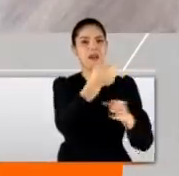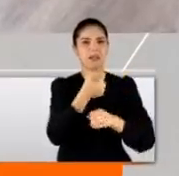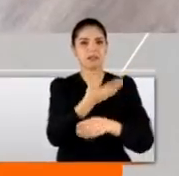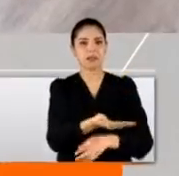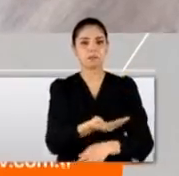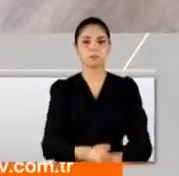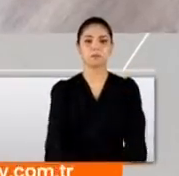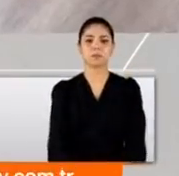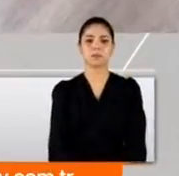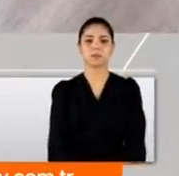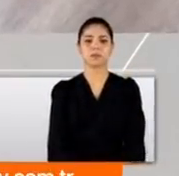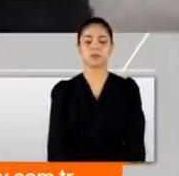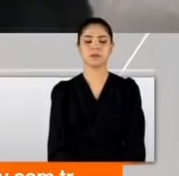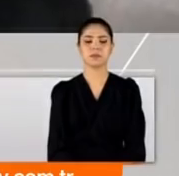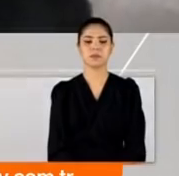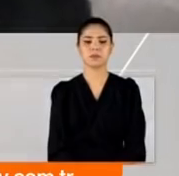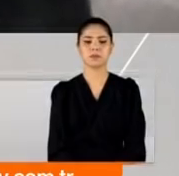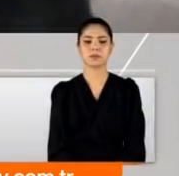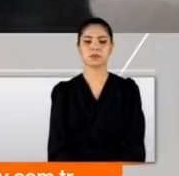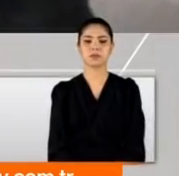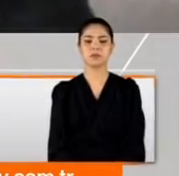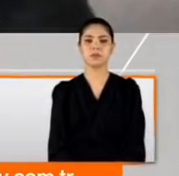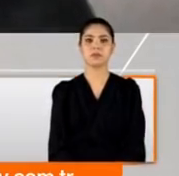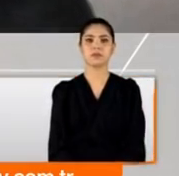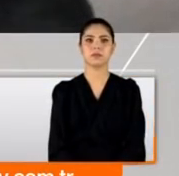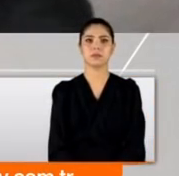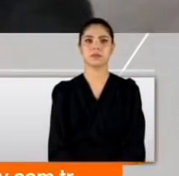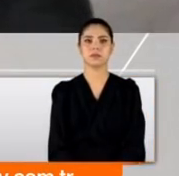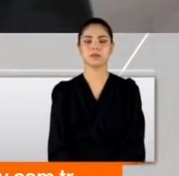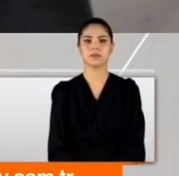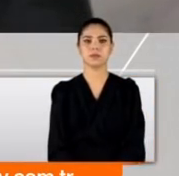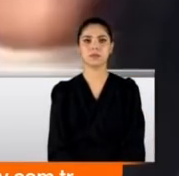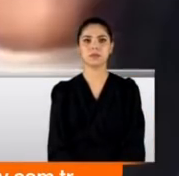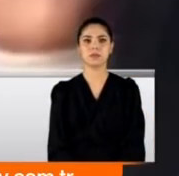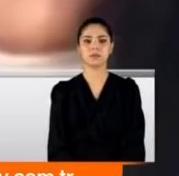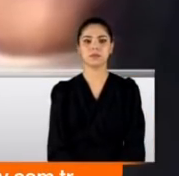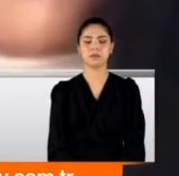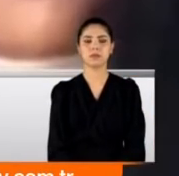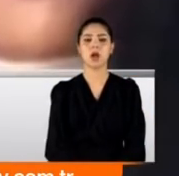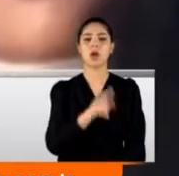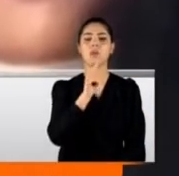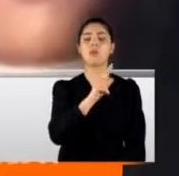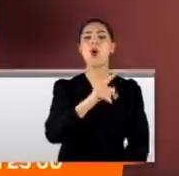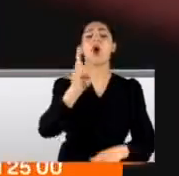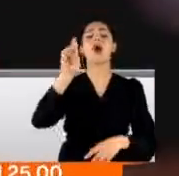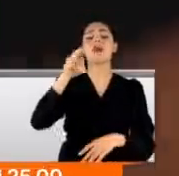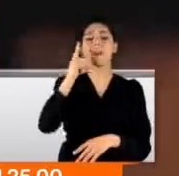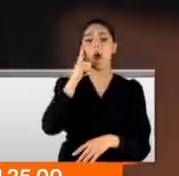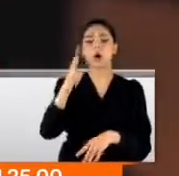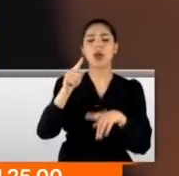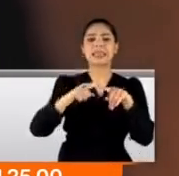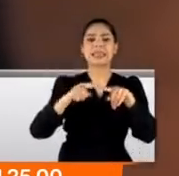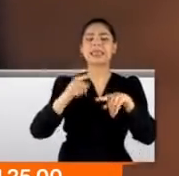kızdırıyorlar abla beni. Yemin ederim sana. Sabahtan beri o kadar bunaldım ki, o kadar bunalttılar ki. Adli tıp Aleyna Çakır'ın tırnak